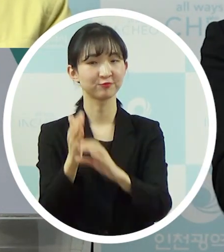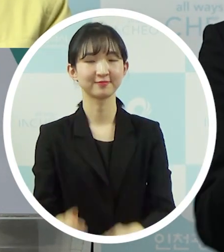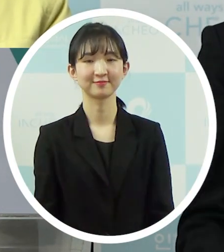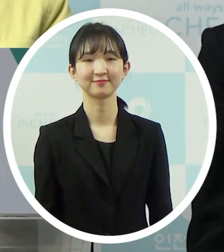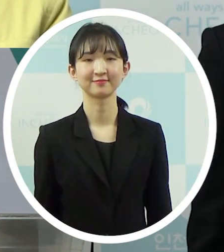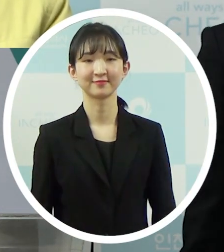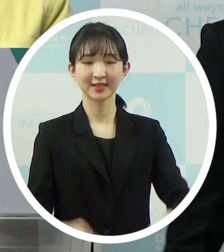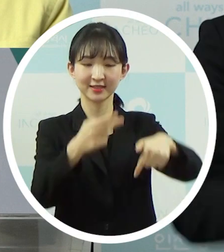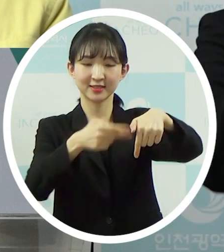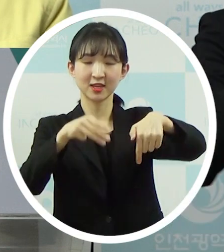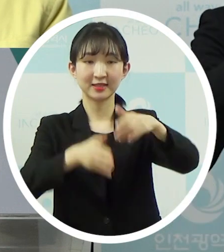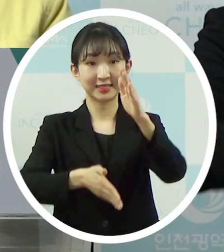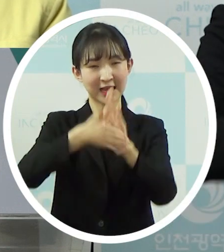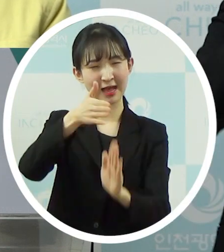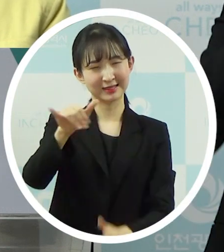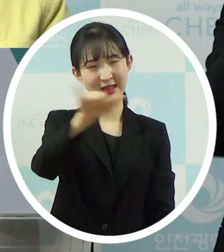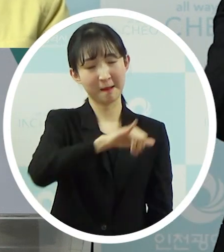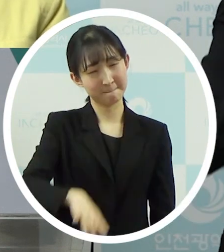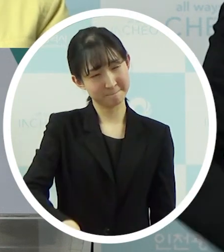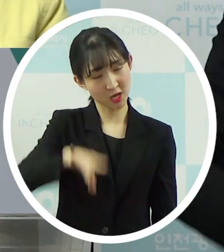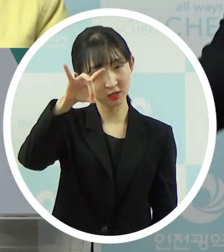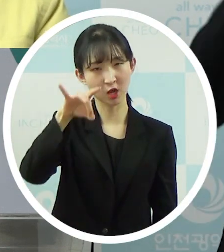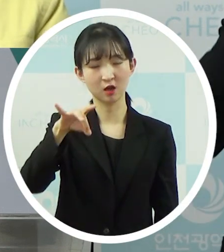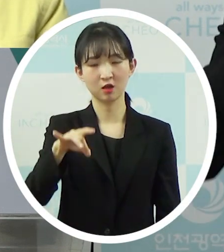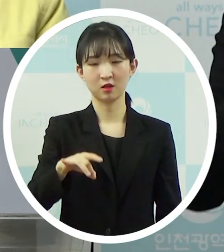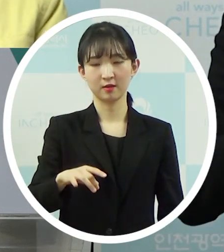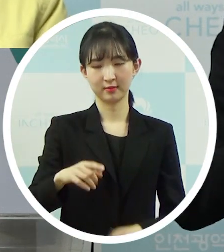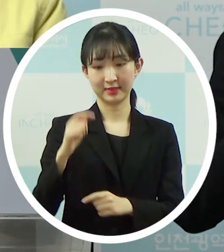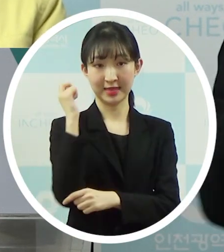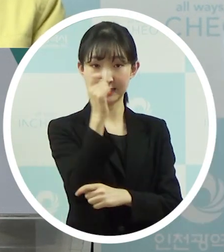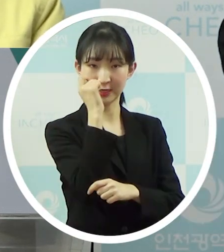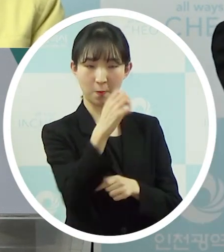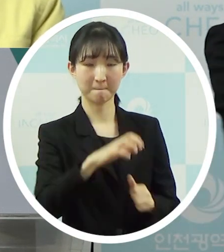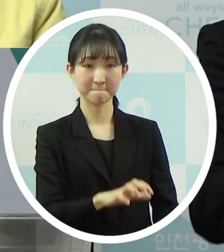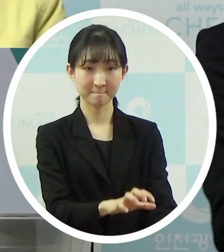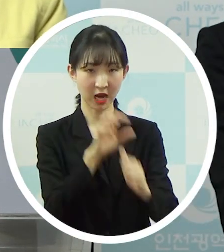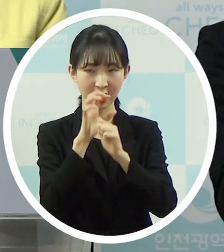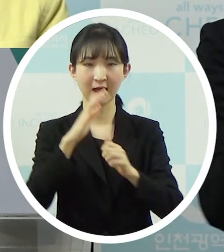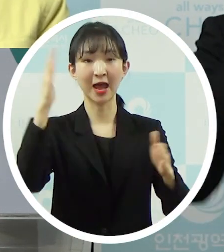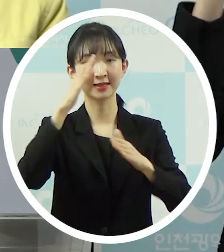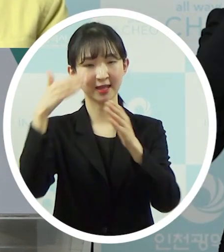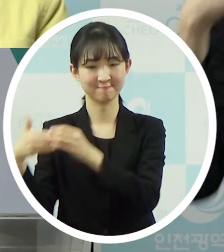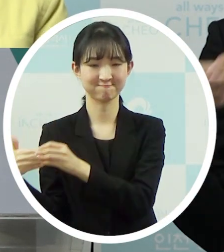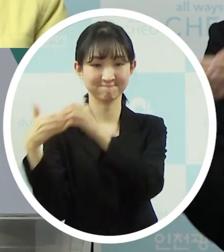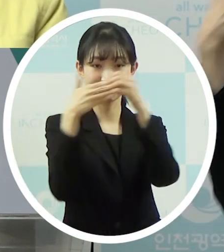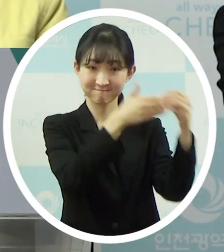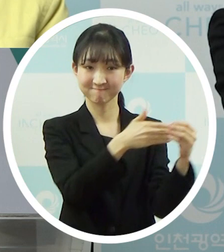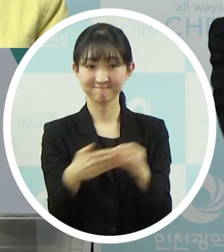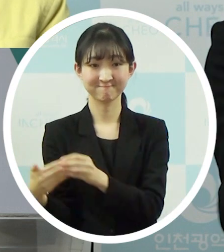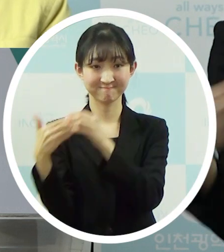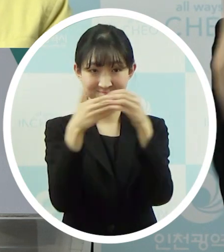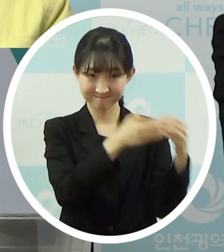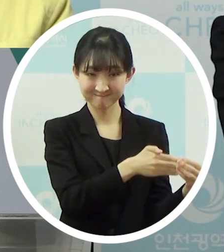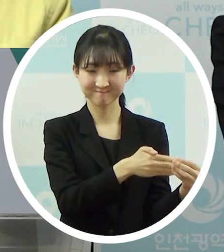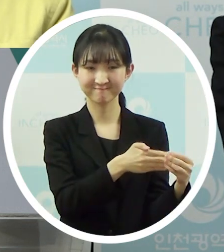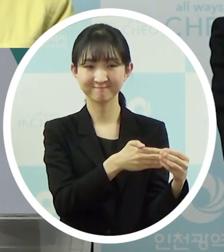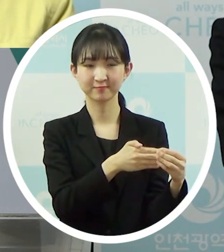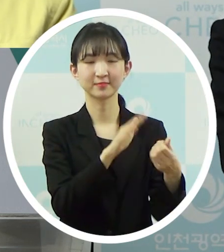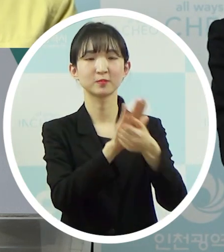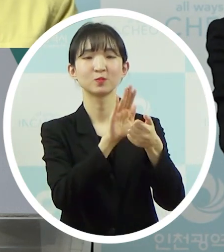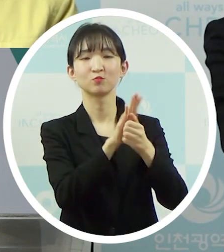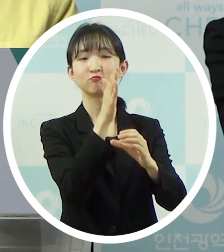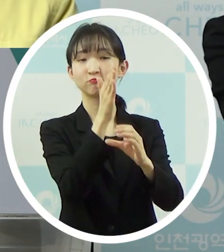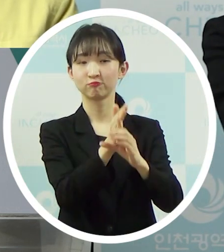아시는 것처럼 우리 시가 제일 먼저 전국에서 콜벤을 통해서 지금 학생들을 수송하는 것을